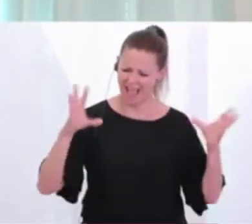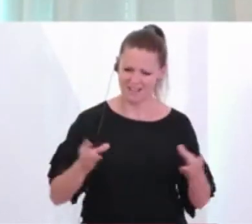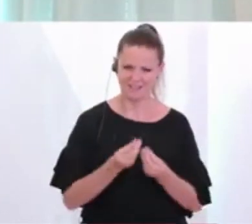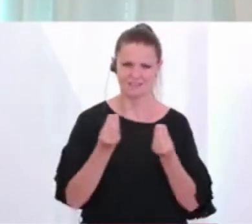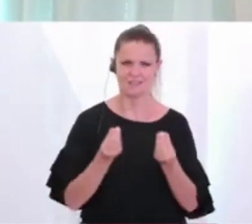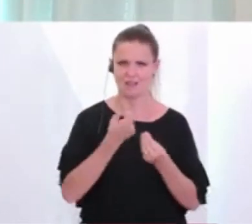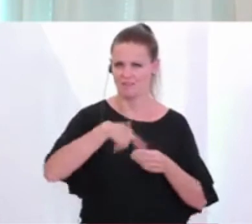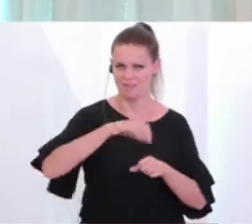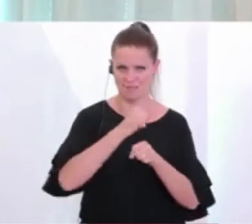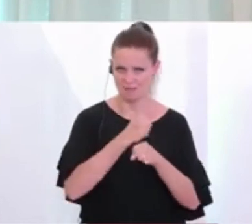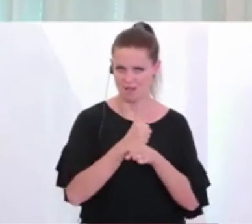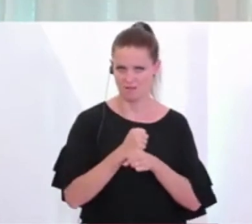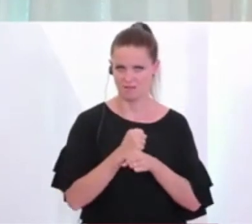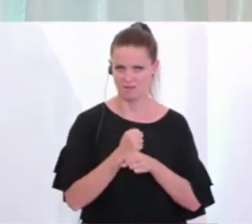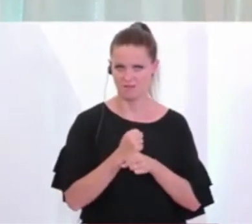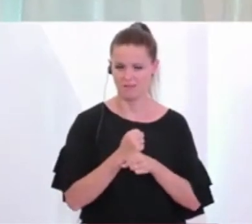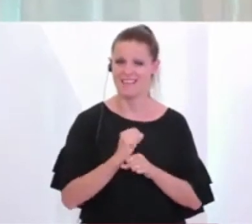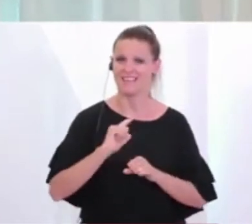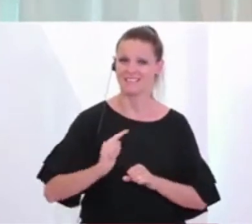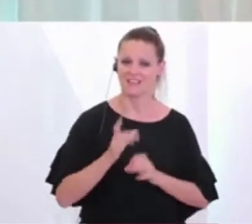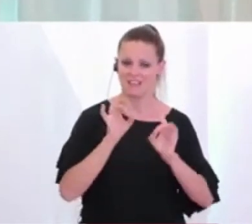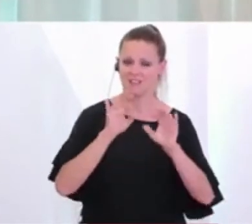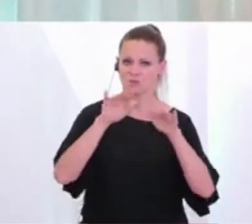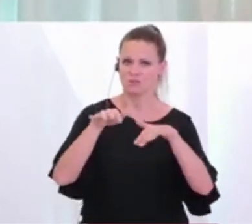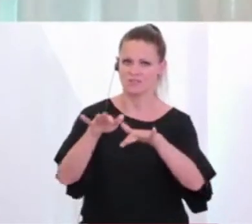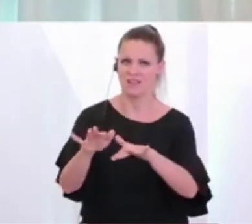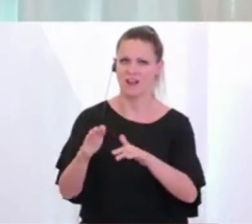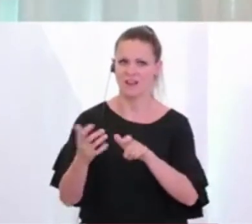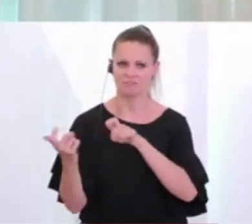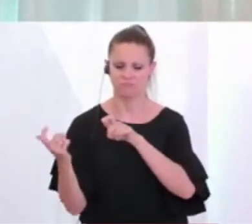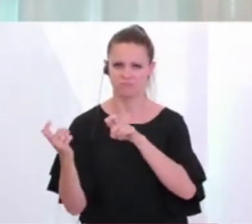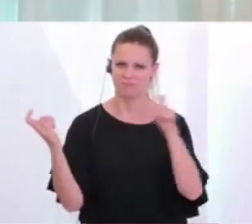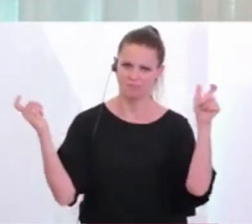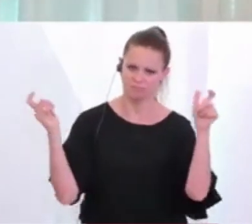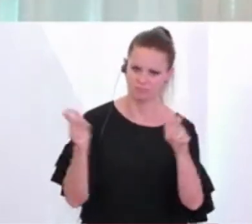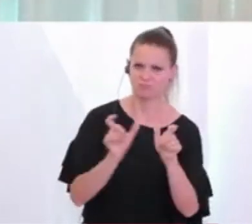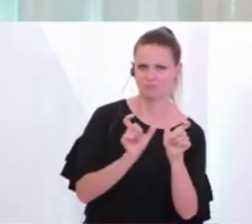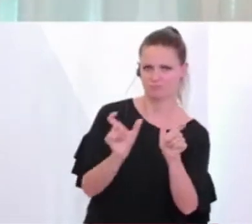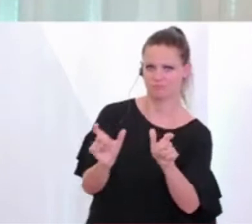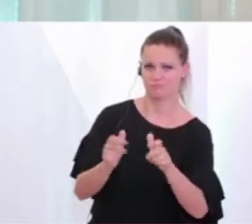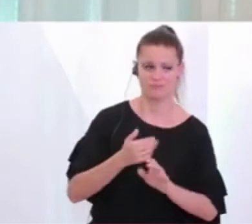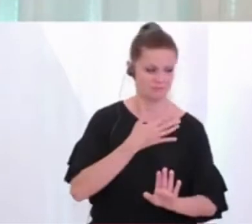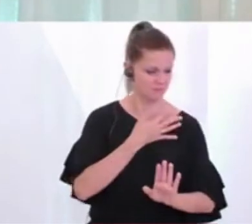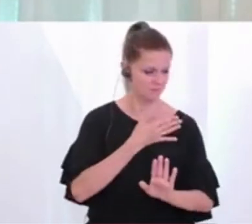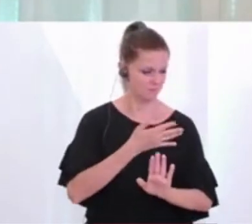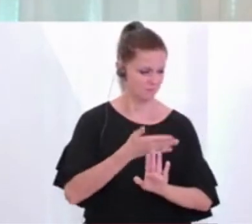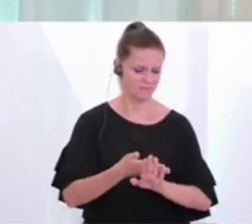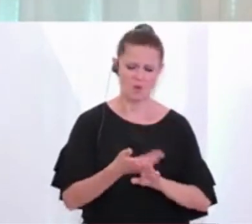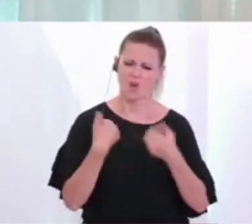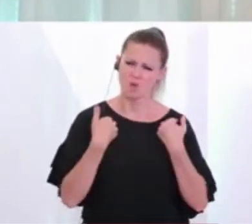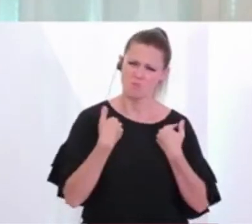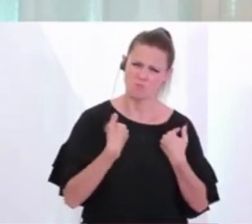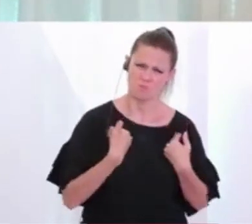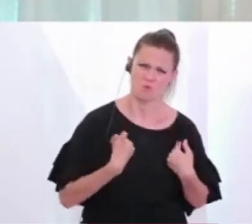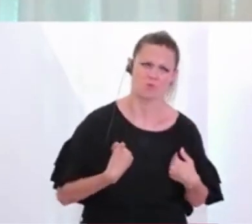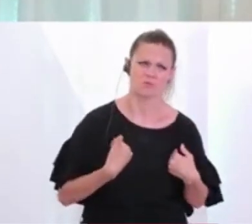in die Richtung, dass wir mit aller Kraft diese zweite Welle verhindern. Dass wir das nicht zunichte machen, was wir uns sehr mühsam in den letzten